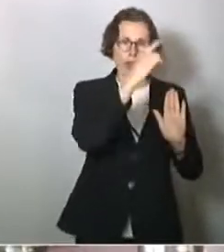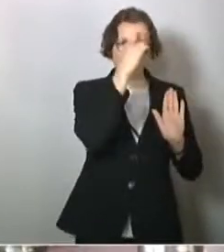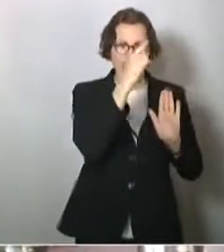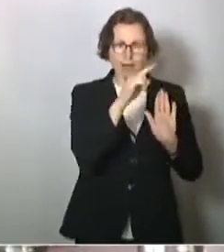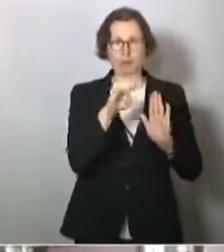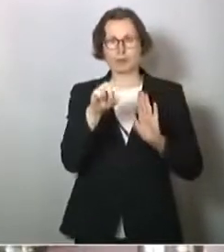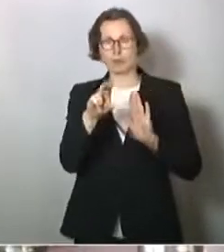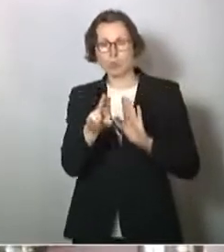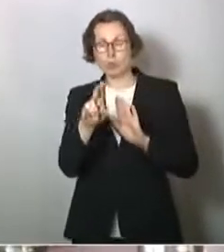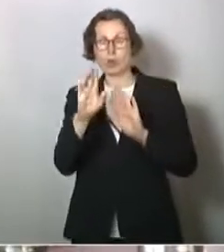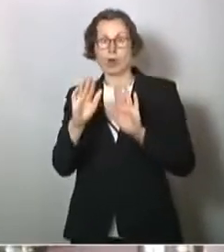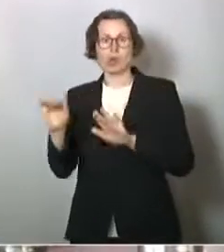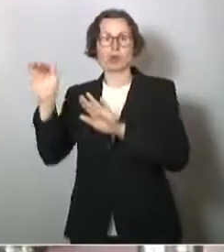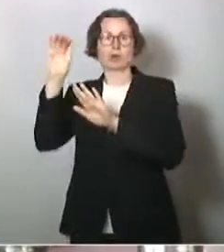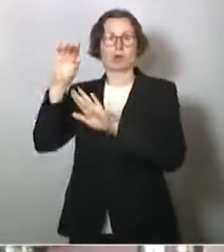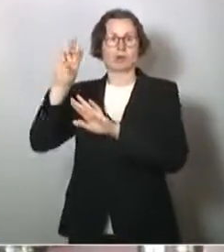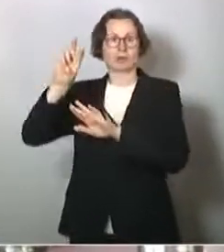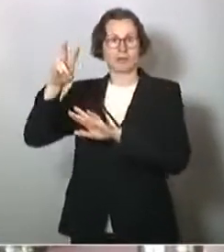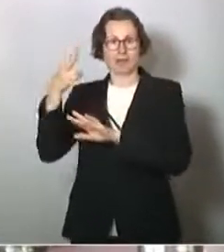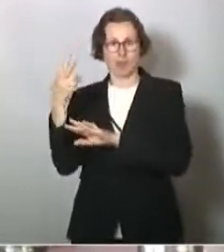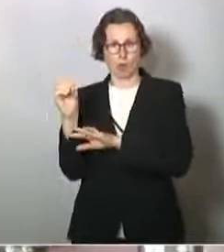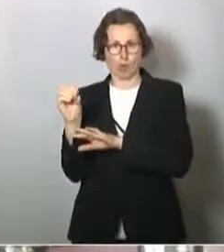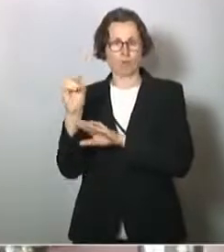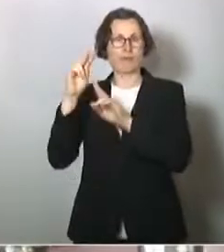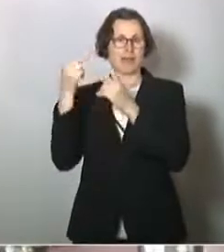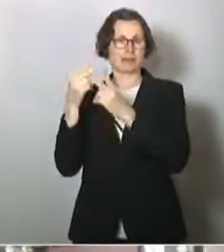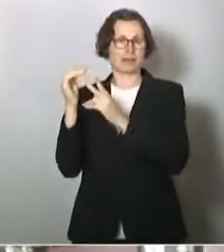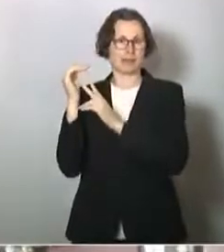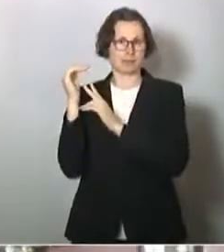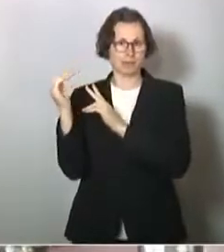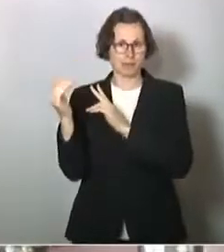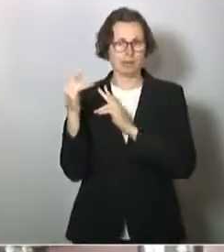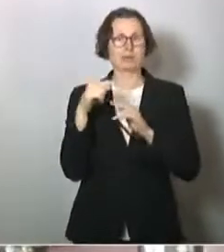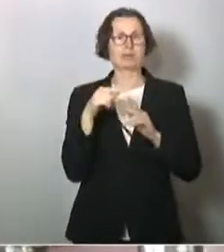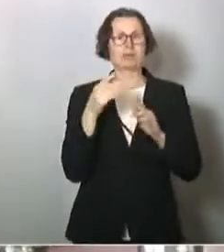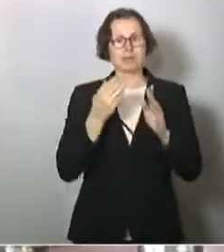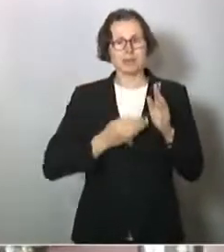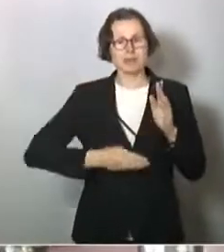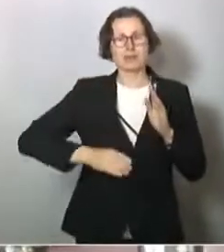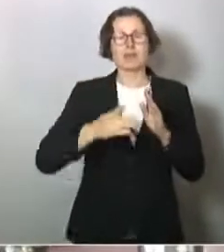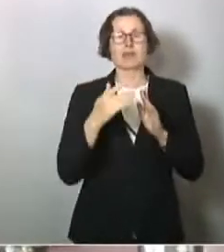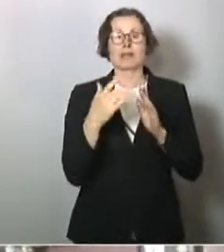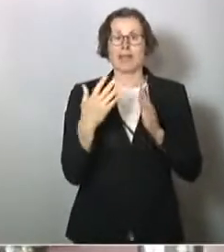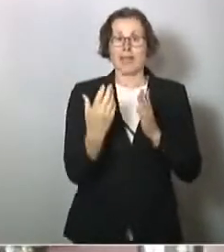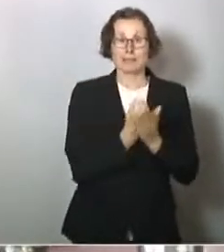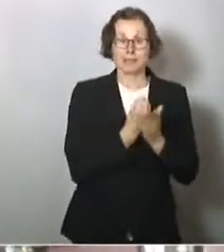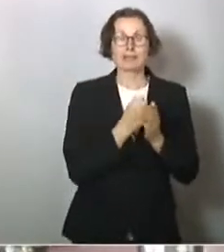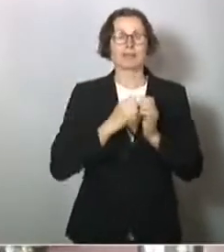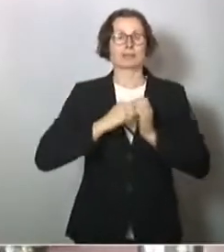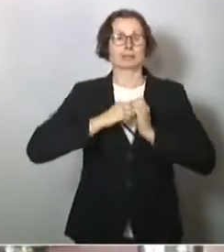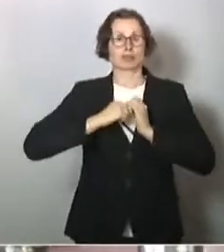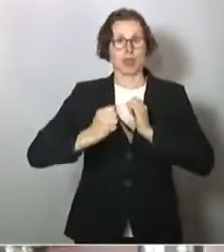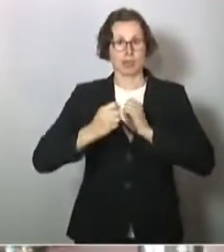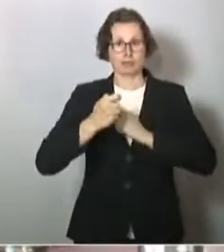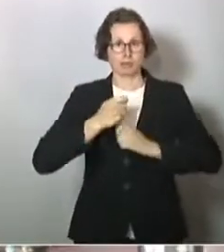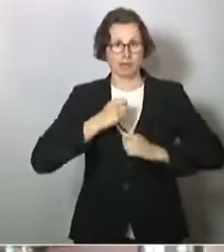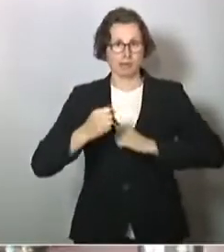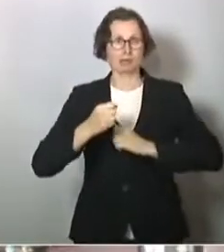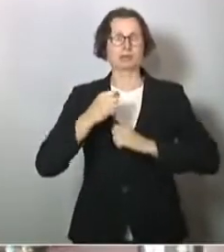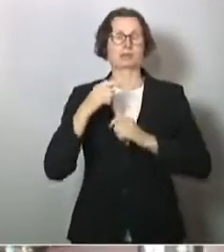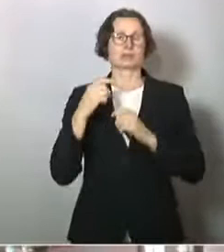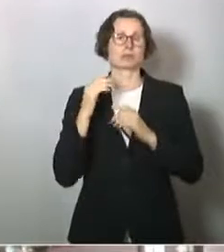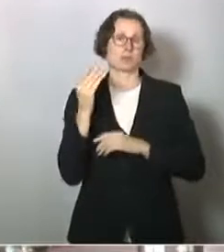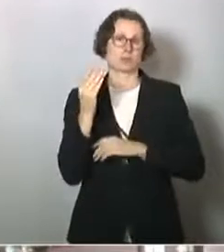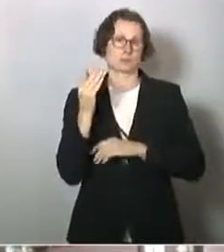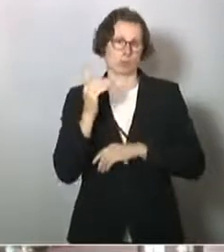Weltebene, WHO, drin, die sozusagen ein effektiveres und schnelleres Handeln in Zukunft ermöglichen